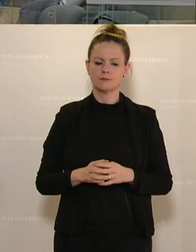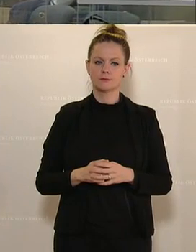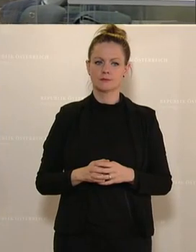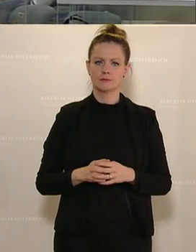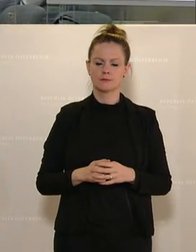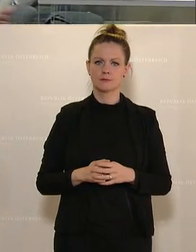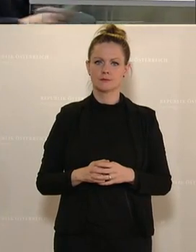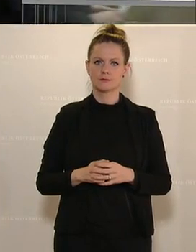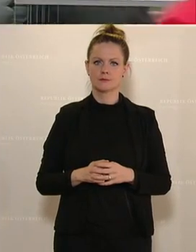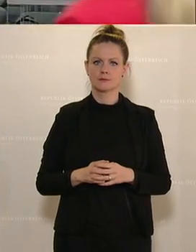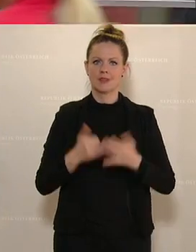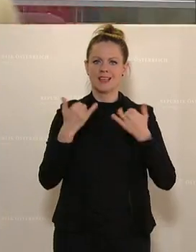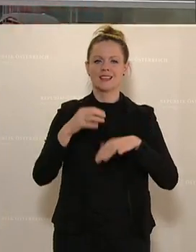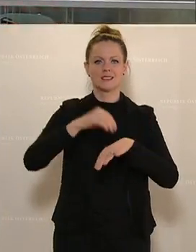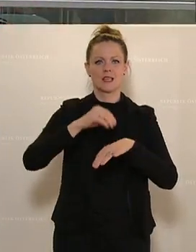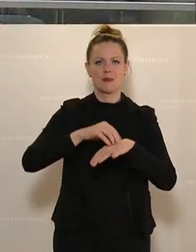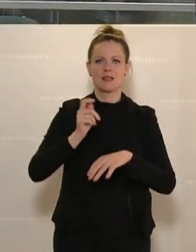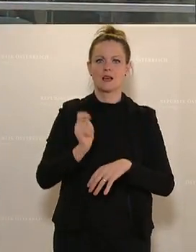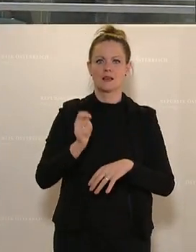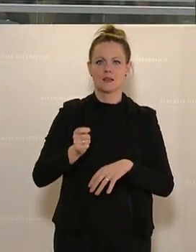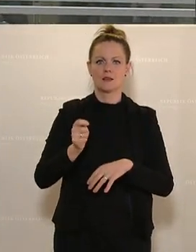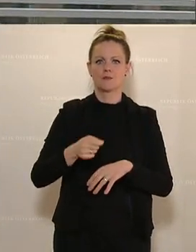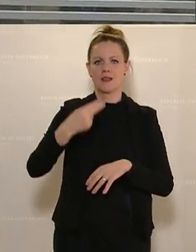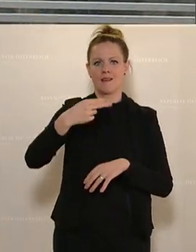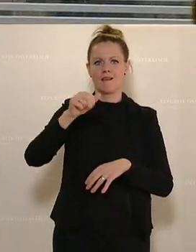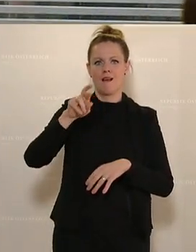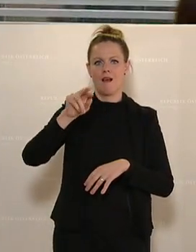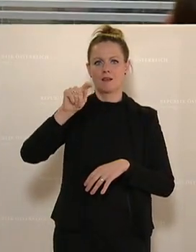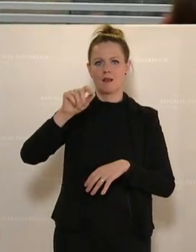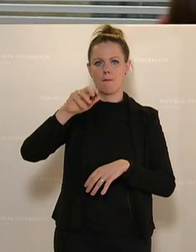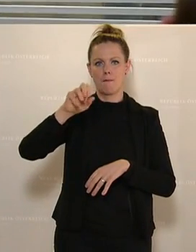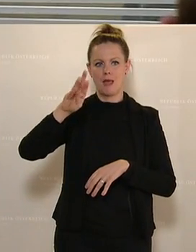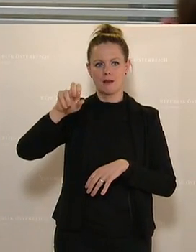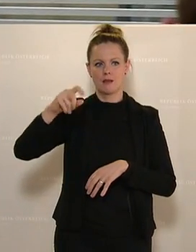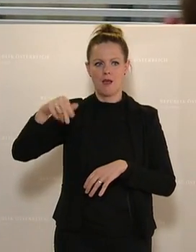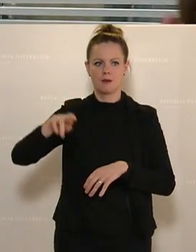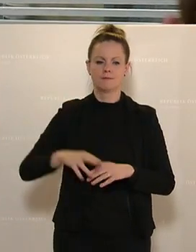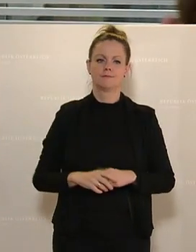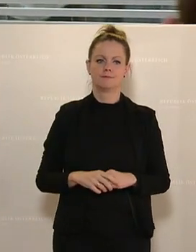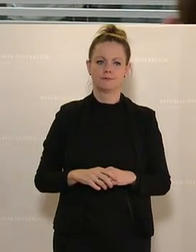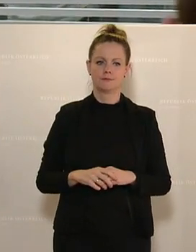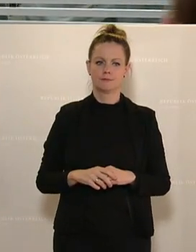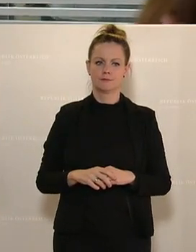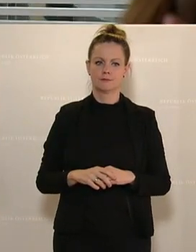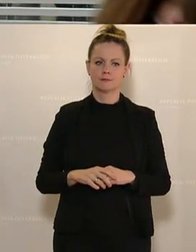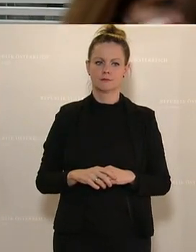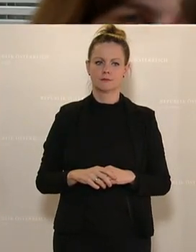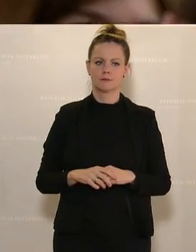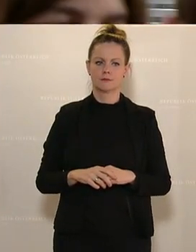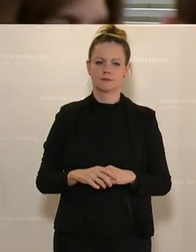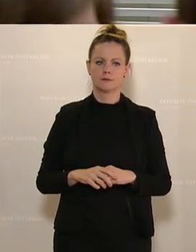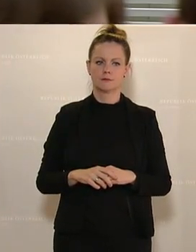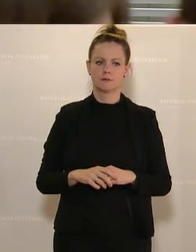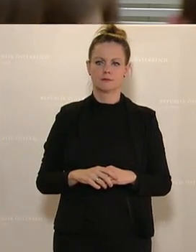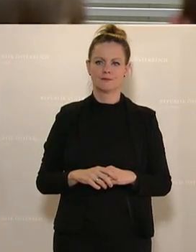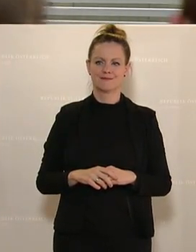Irene Neumann-Hartberger, eine Landwirtin aus dem Bezirk Wiener Neustadt, wird die letzte sein zum Freiwilligen